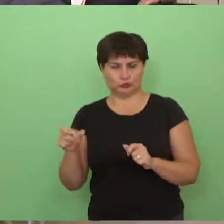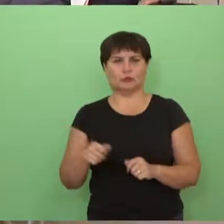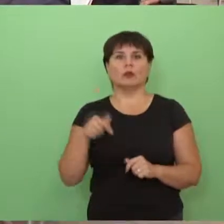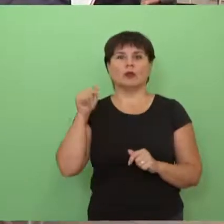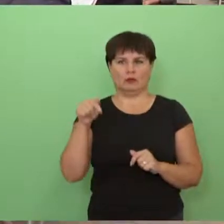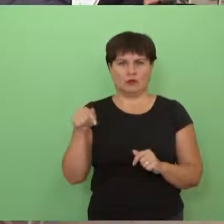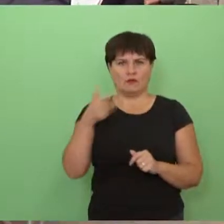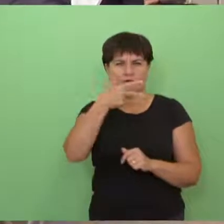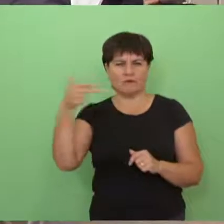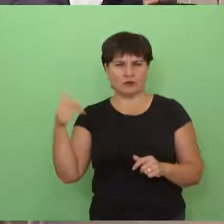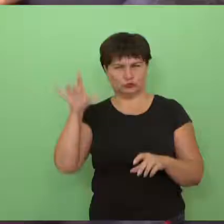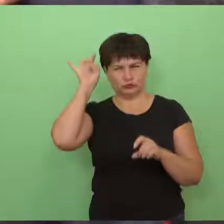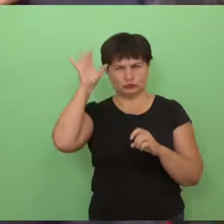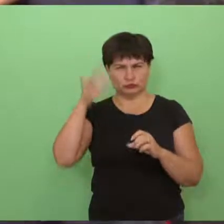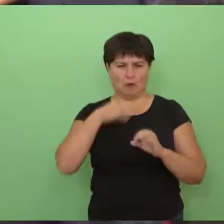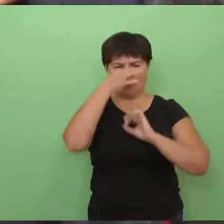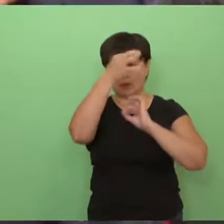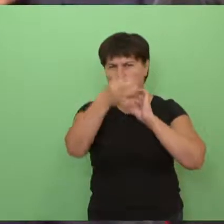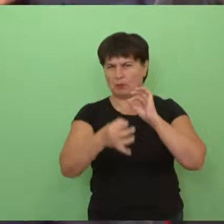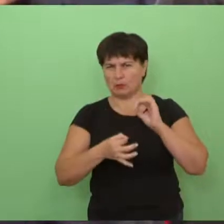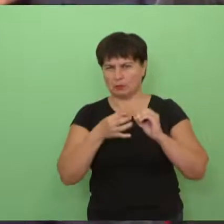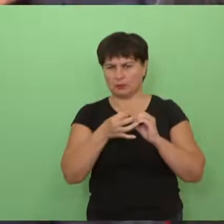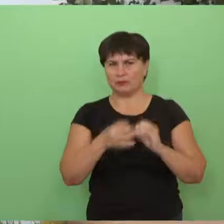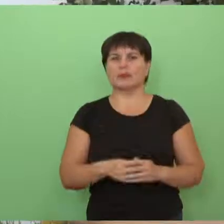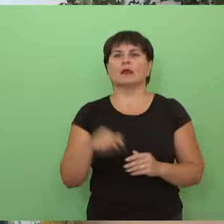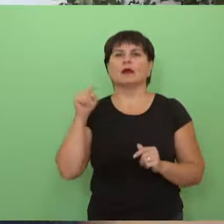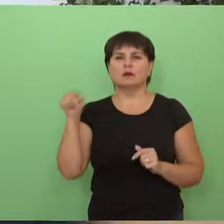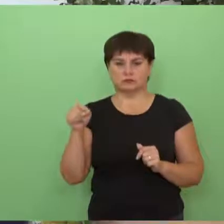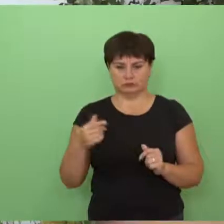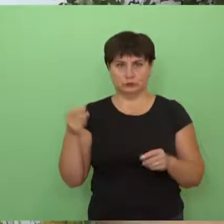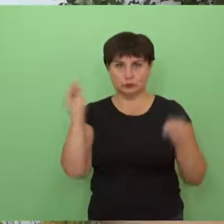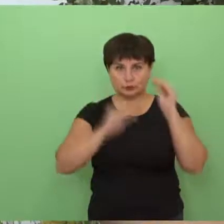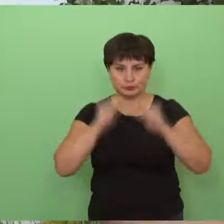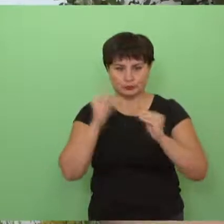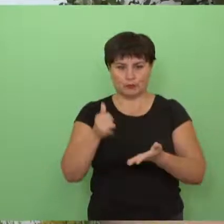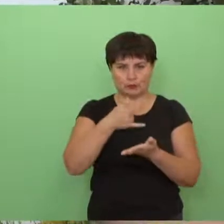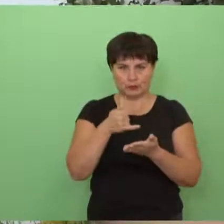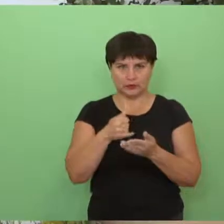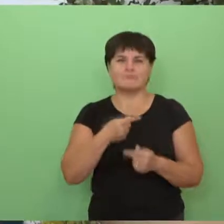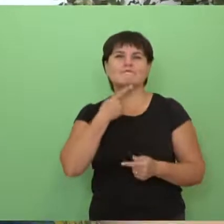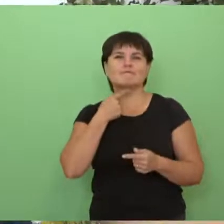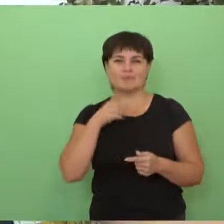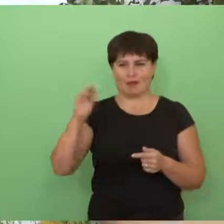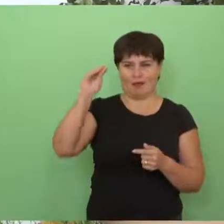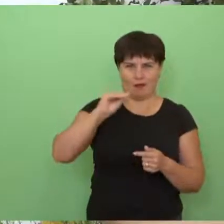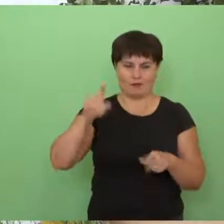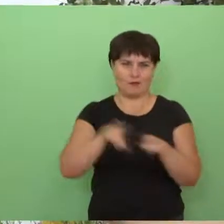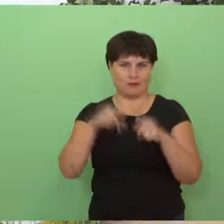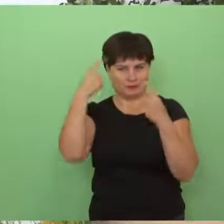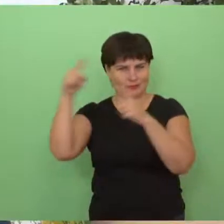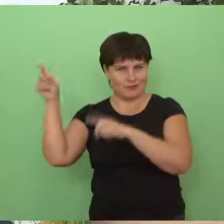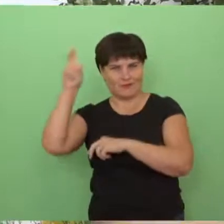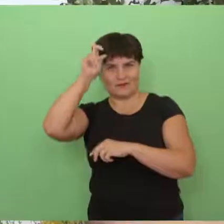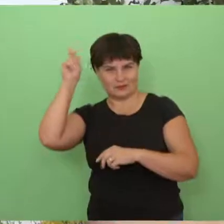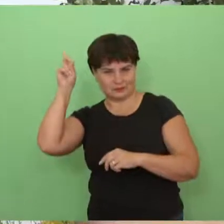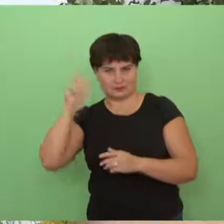Jūsų kurtais padažais mėgaujasi ne tik europiečiai. 30 metų kai viena diena ir kažkaip tai net nesitikėjom,